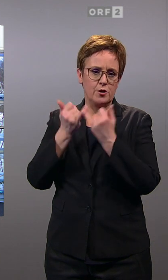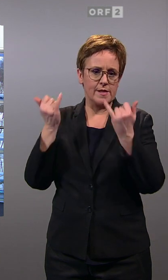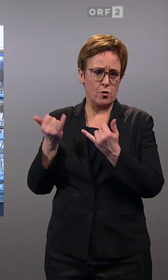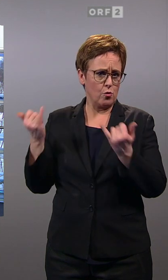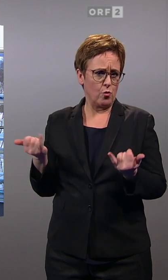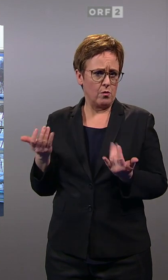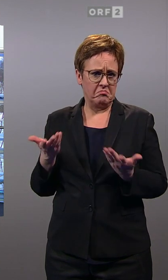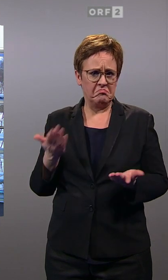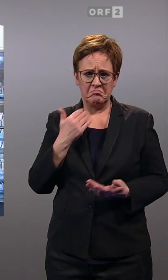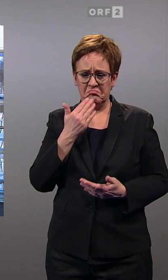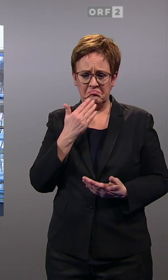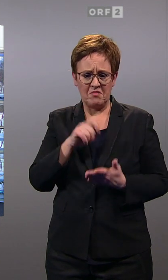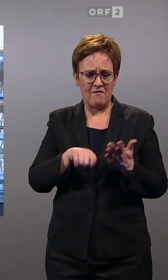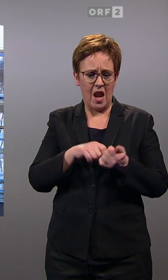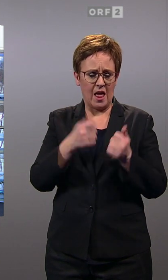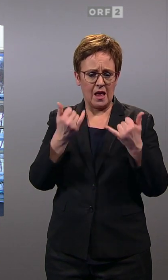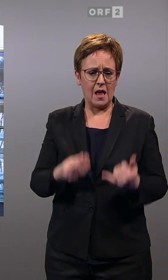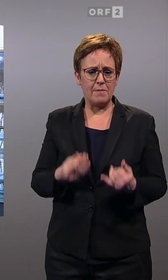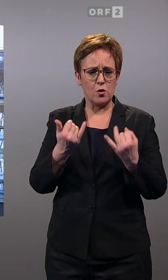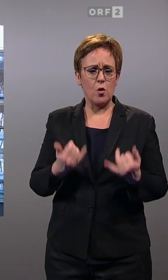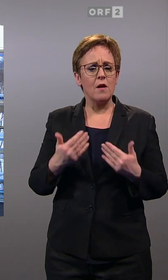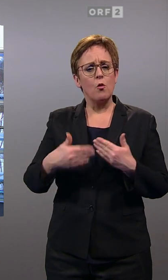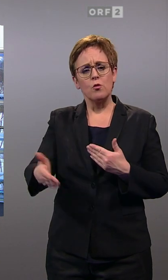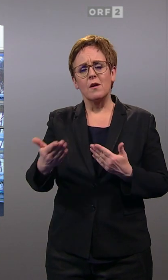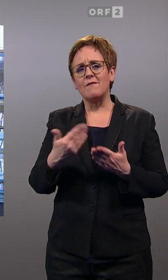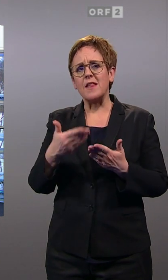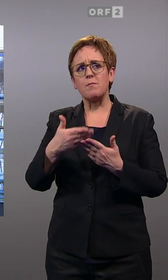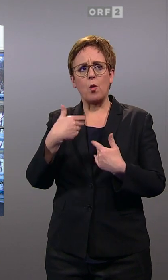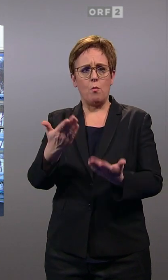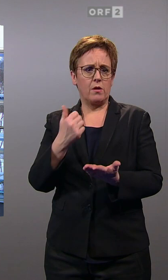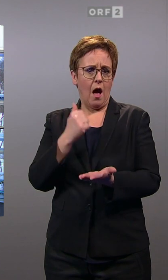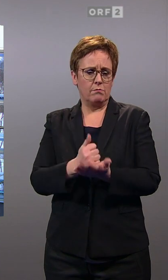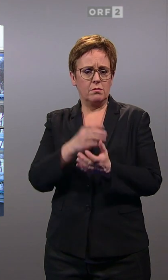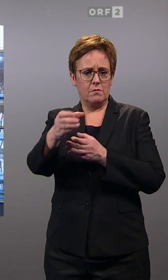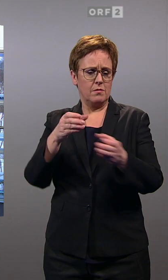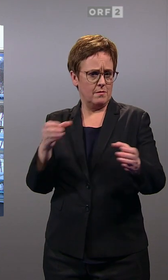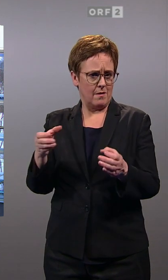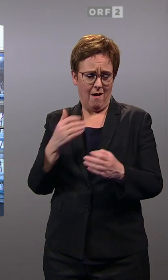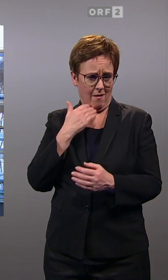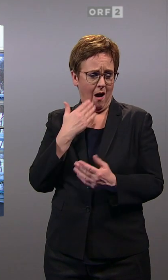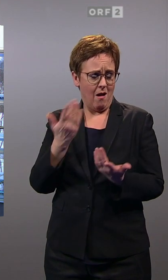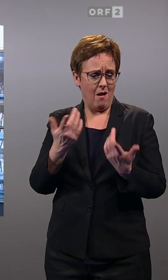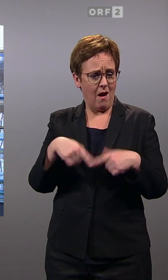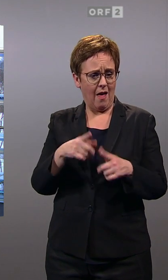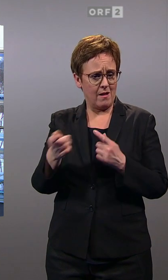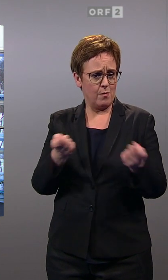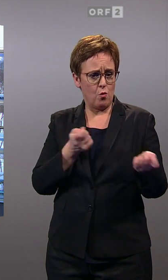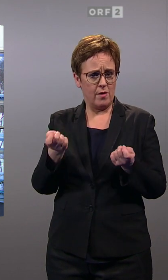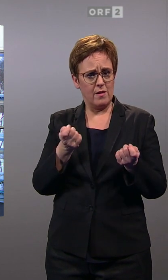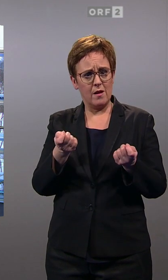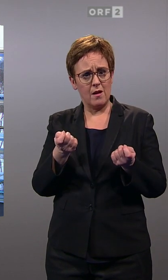Wird da ganz egal, wie die Wahl heute ausgeht und wer nachher auch welches Amt hat, werden da der Landespolitik überhaupt